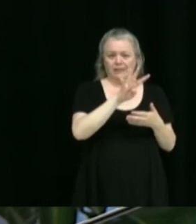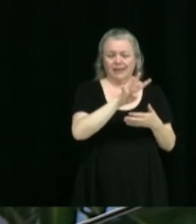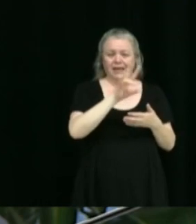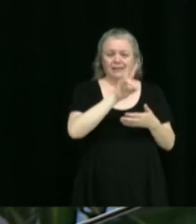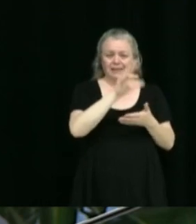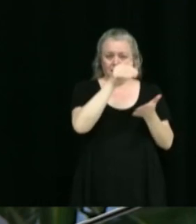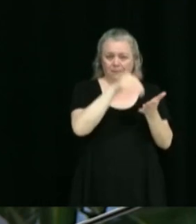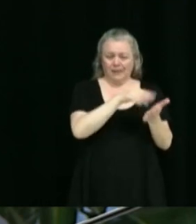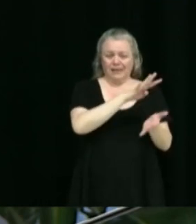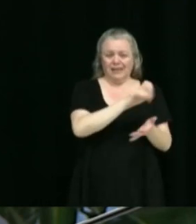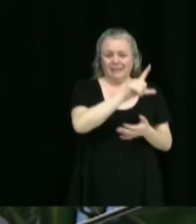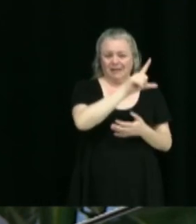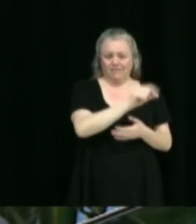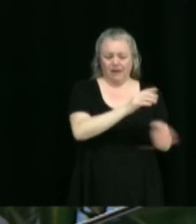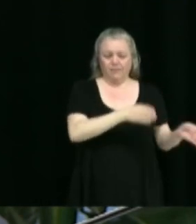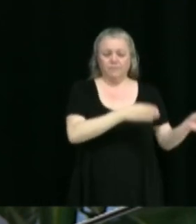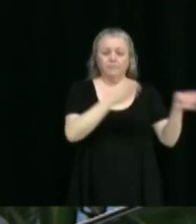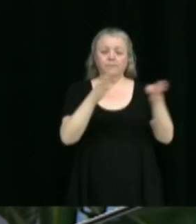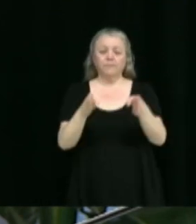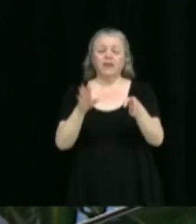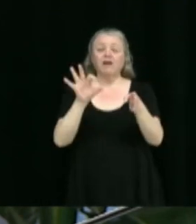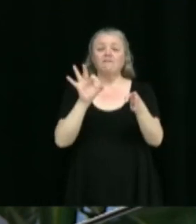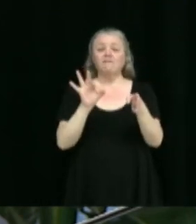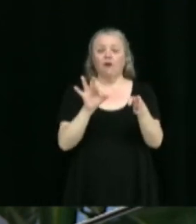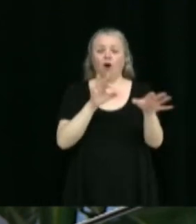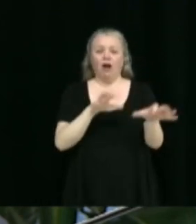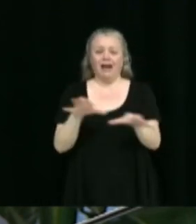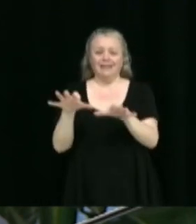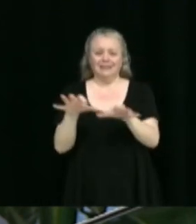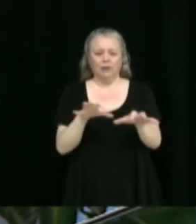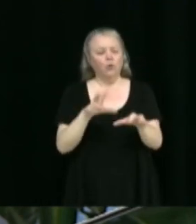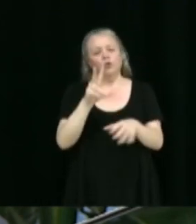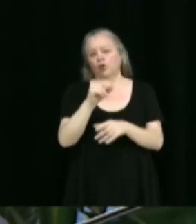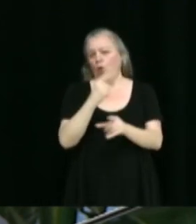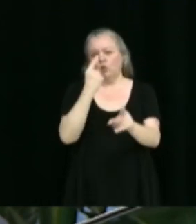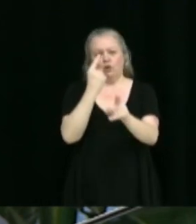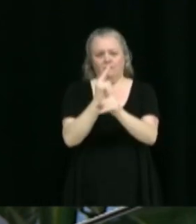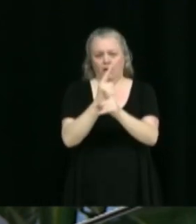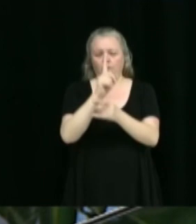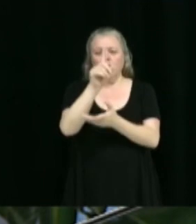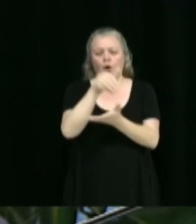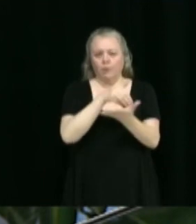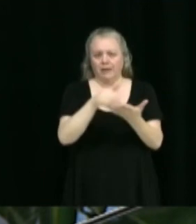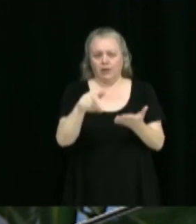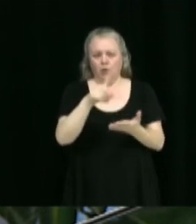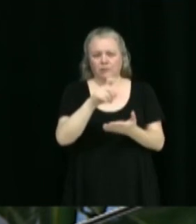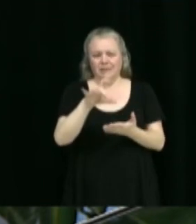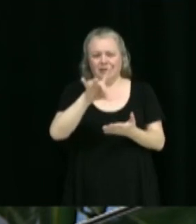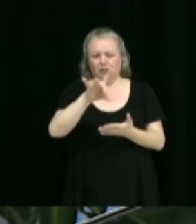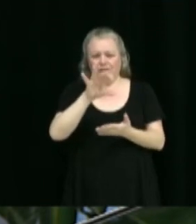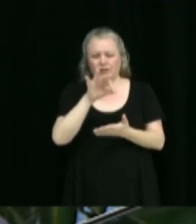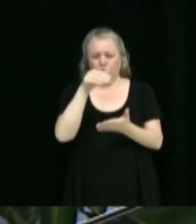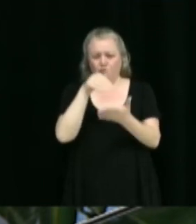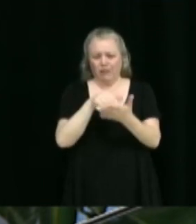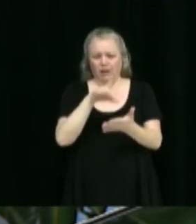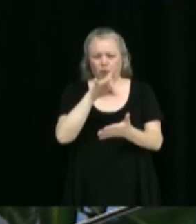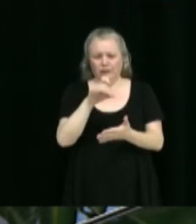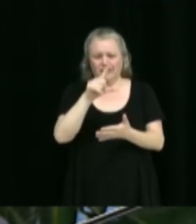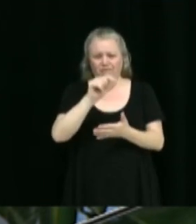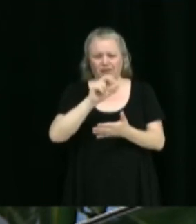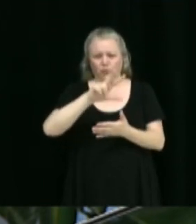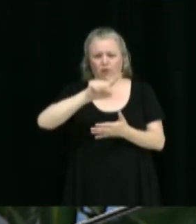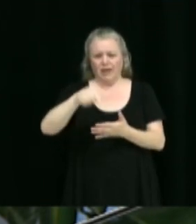420 $, de Foraction qui était non conforme pour un montant de 1 189 823